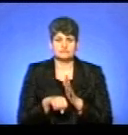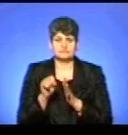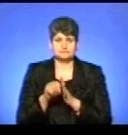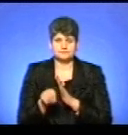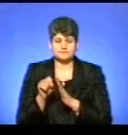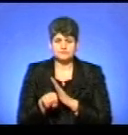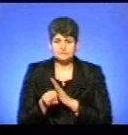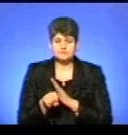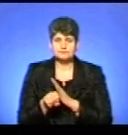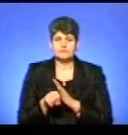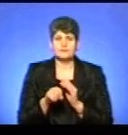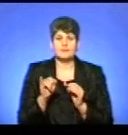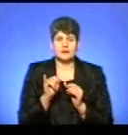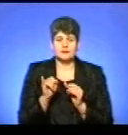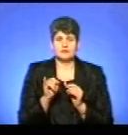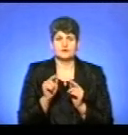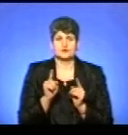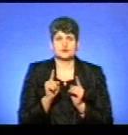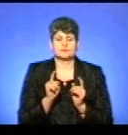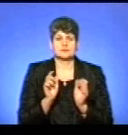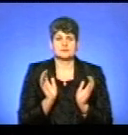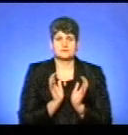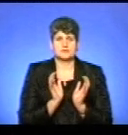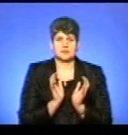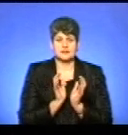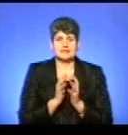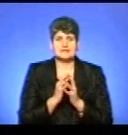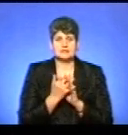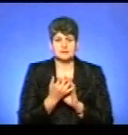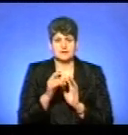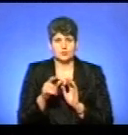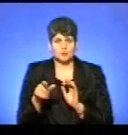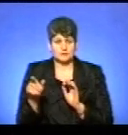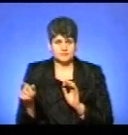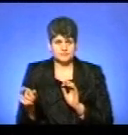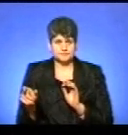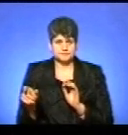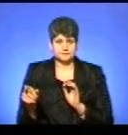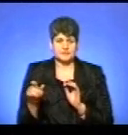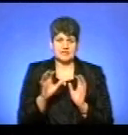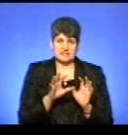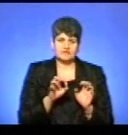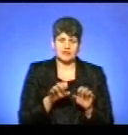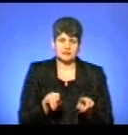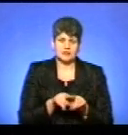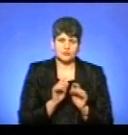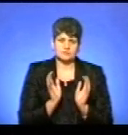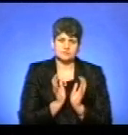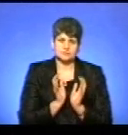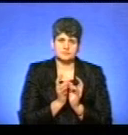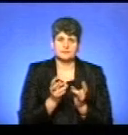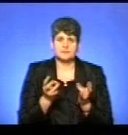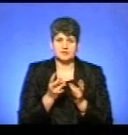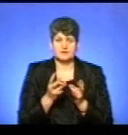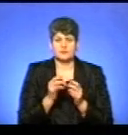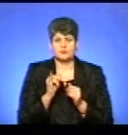і таким чином обезпечувати як сільських мешканців, так і тваринний світ від